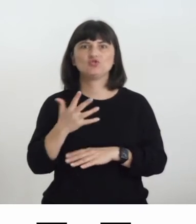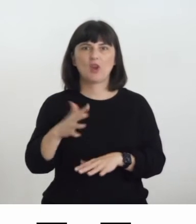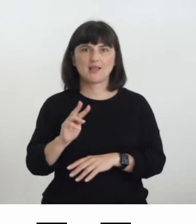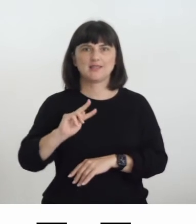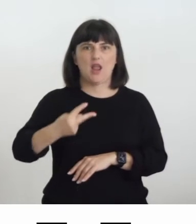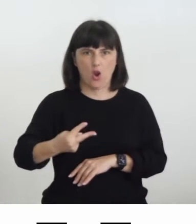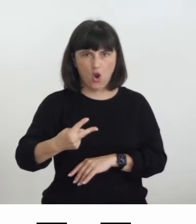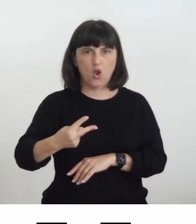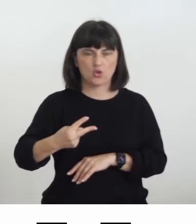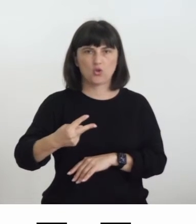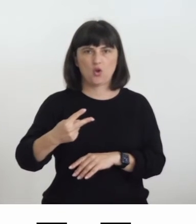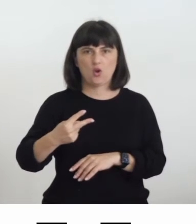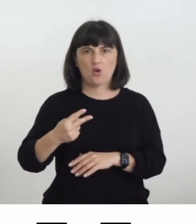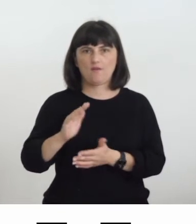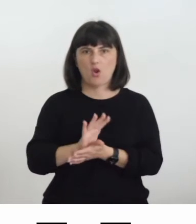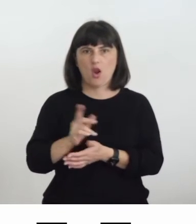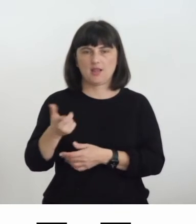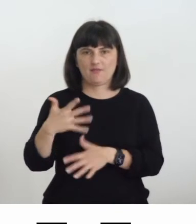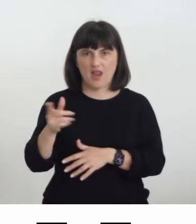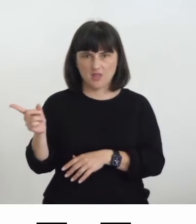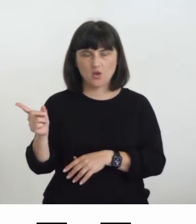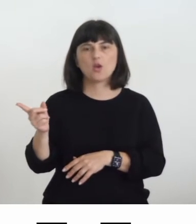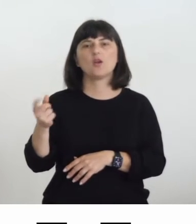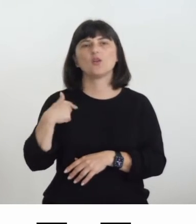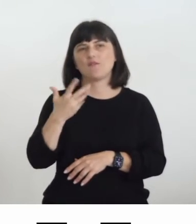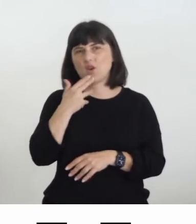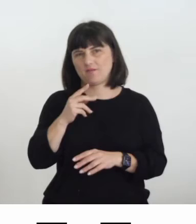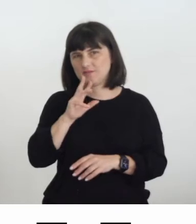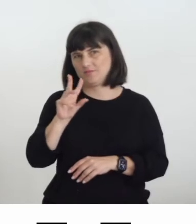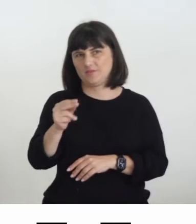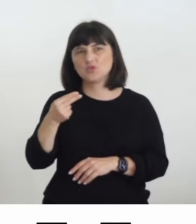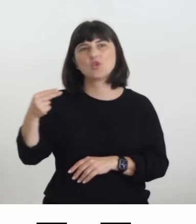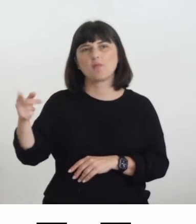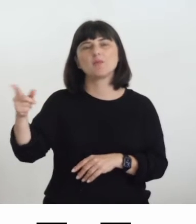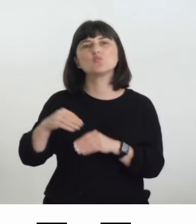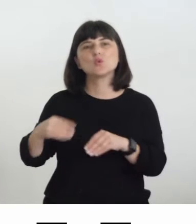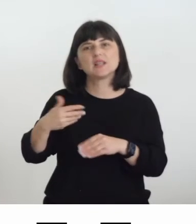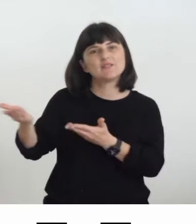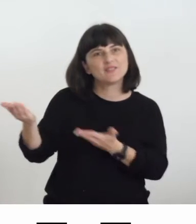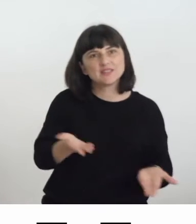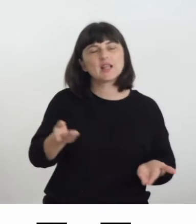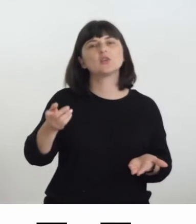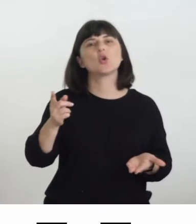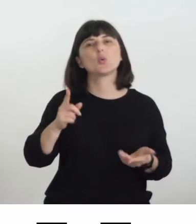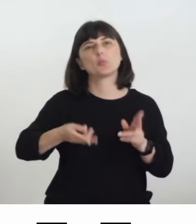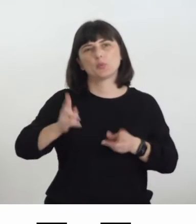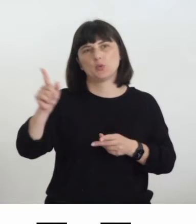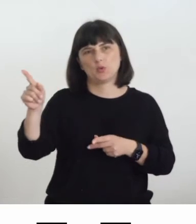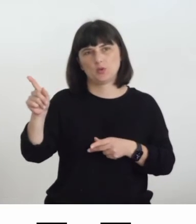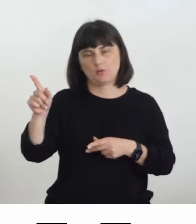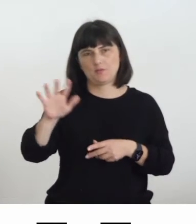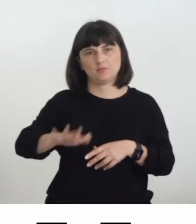cito perché fra i musei che hanno partecipato abbiamo invitato i musei soprattutto milanesi